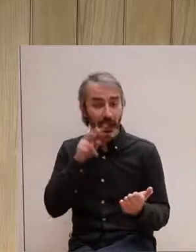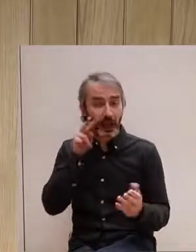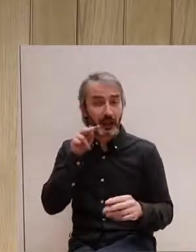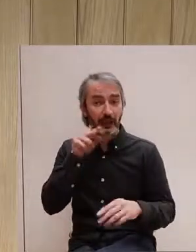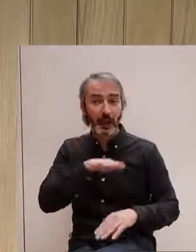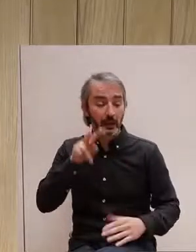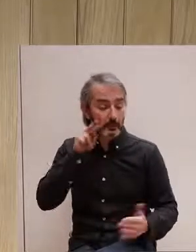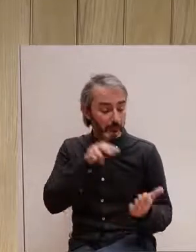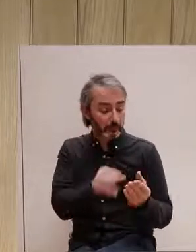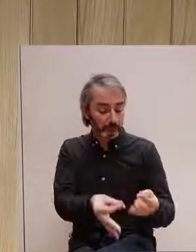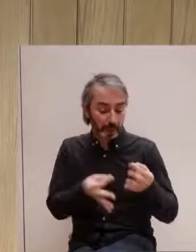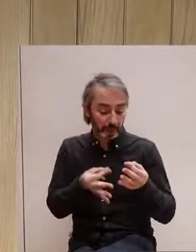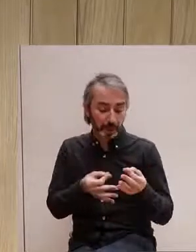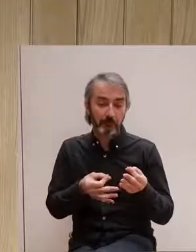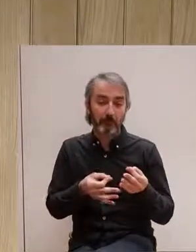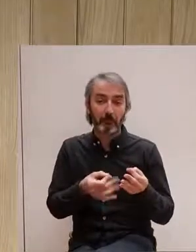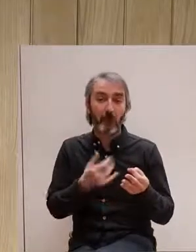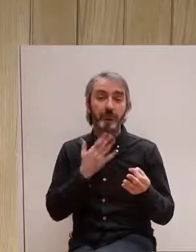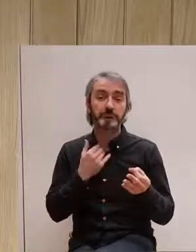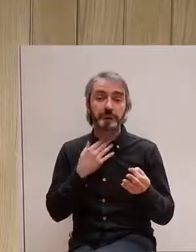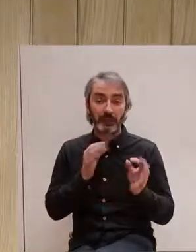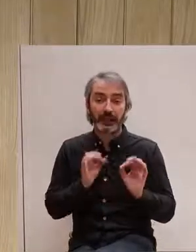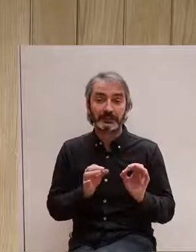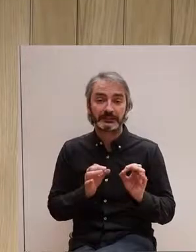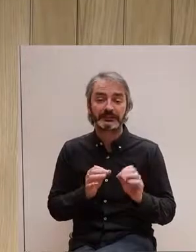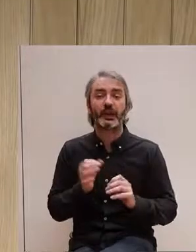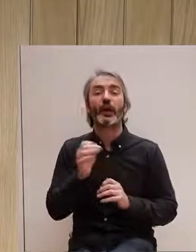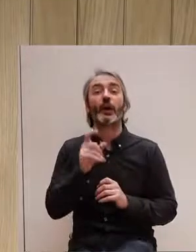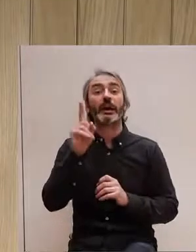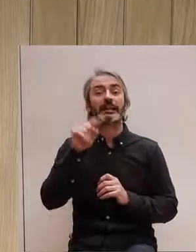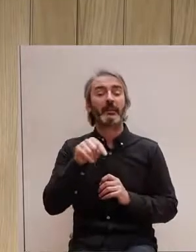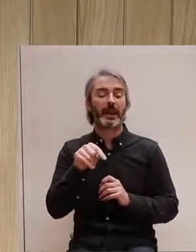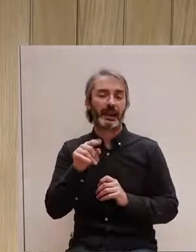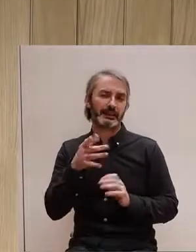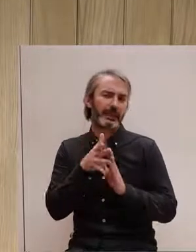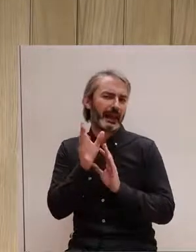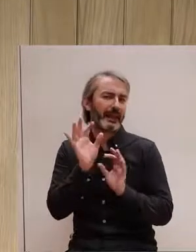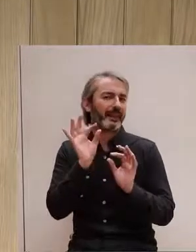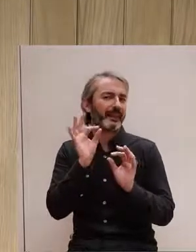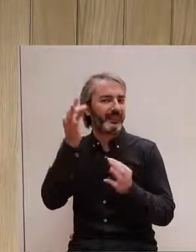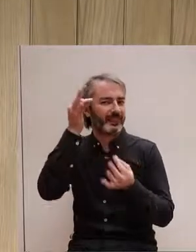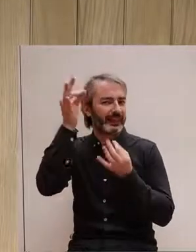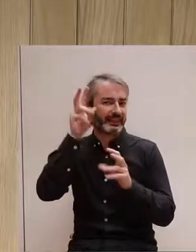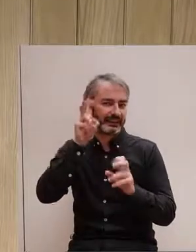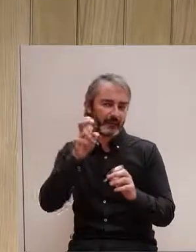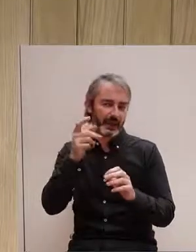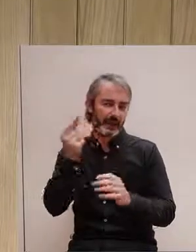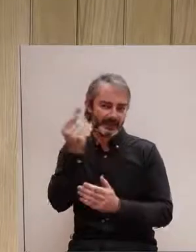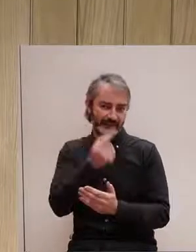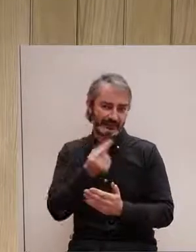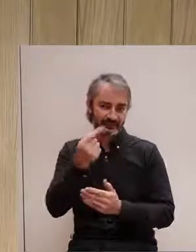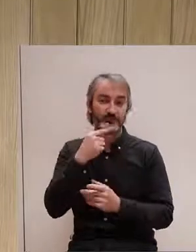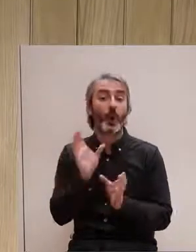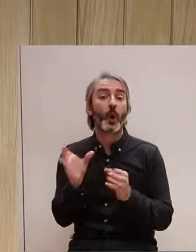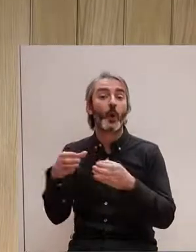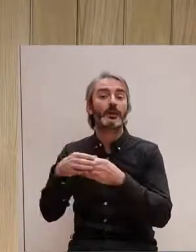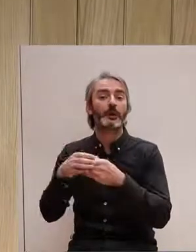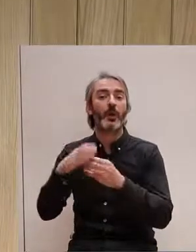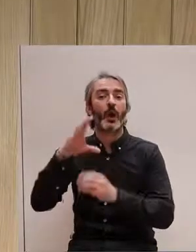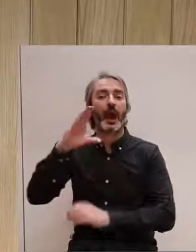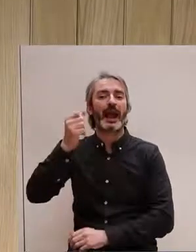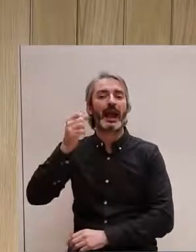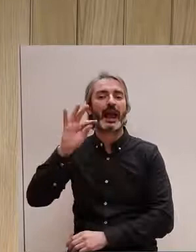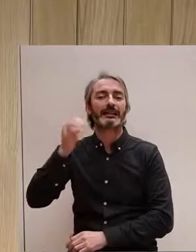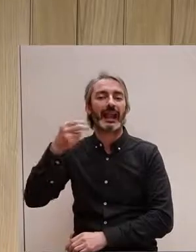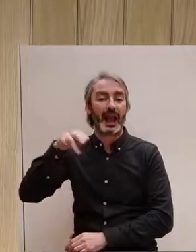desig. I com, per exemple, un apunt a nivell de disseny és que amb un col·lectiu que es diu Col·lectiva Catari, que